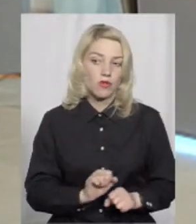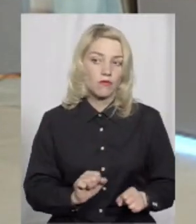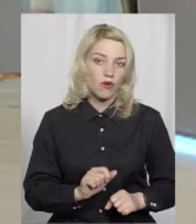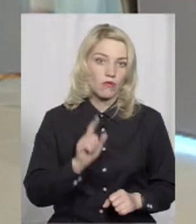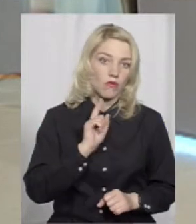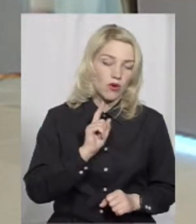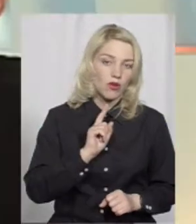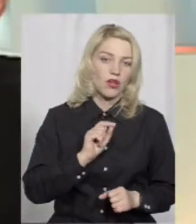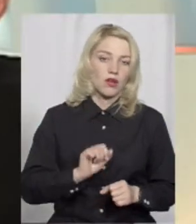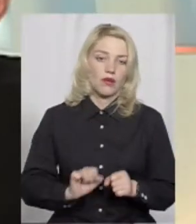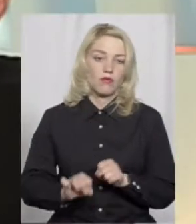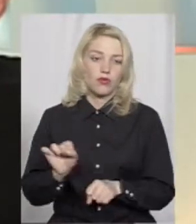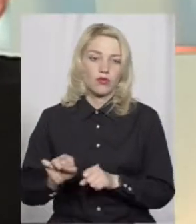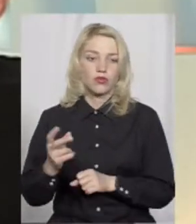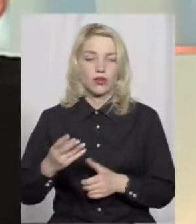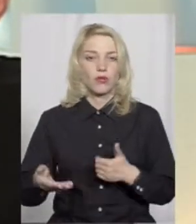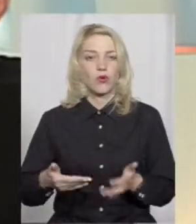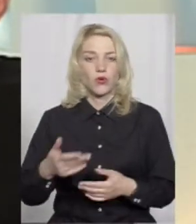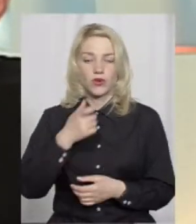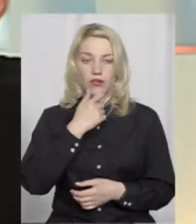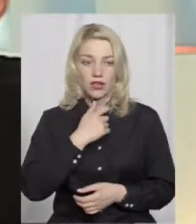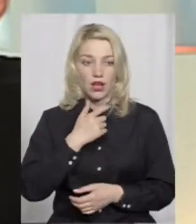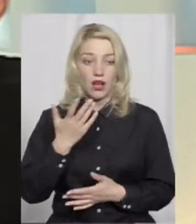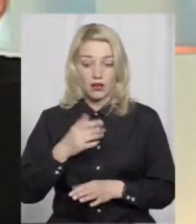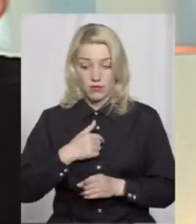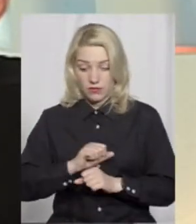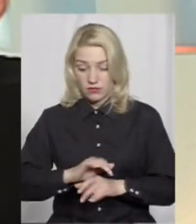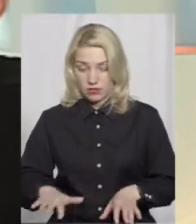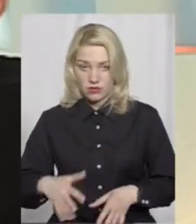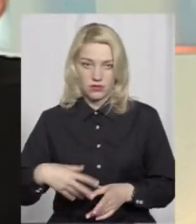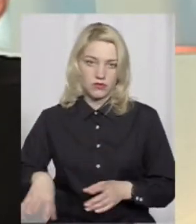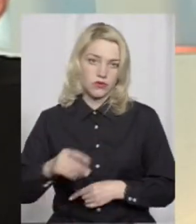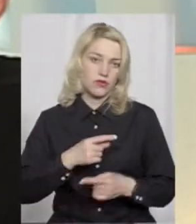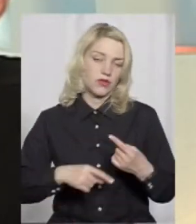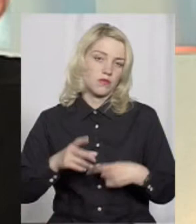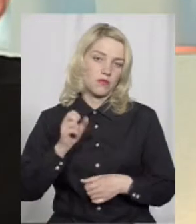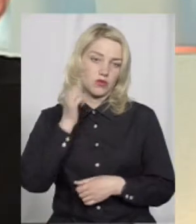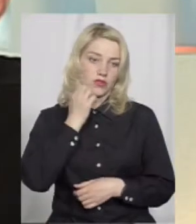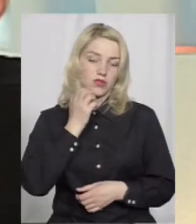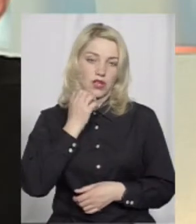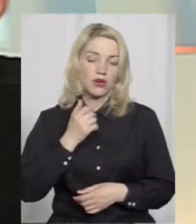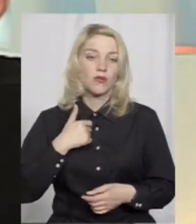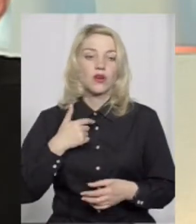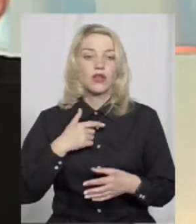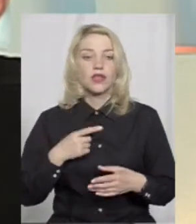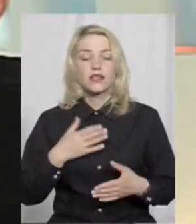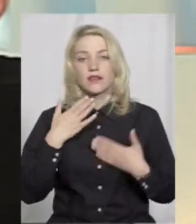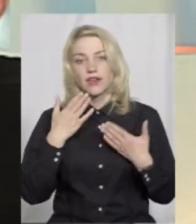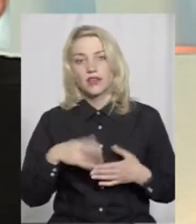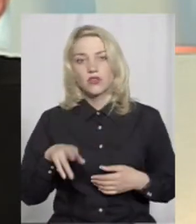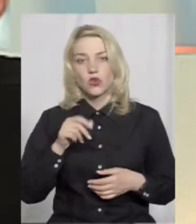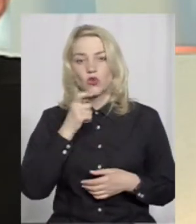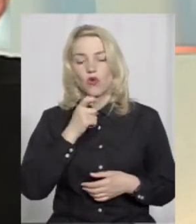порушувати, треба ходити. А тільки ми розходимося, все, знову все по-старому, розумієте? Тобто, я звертаюся до